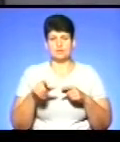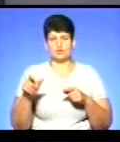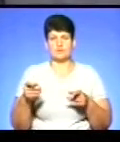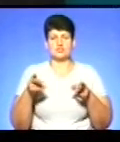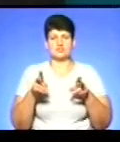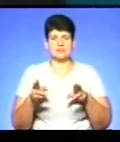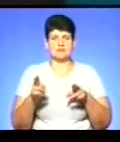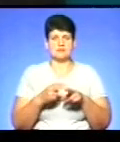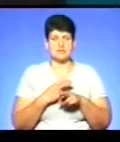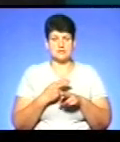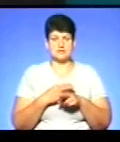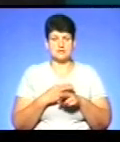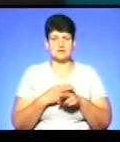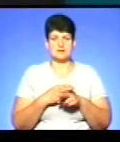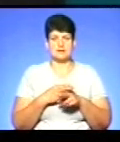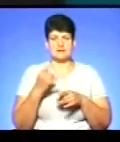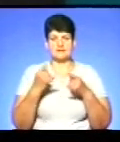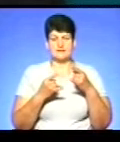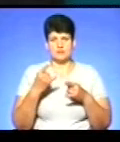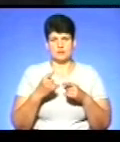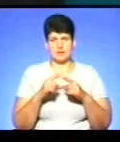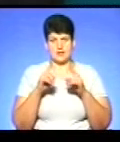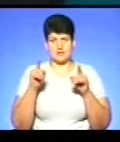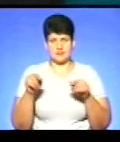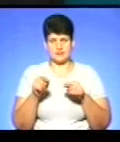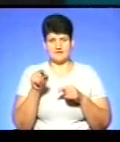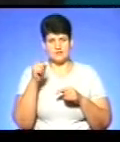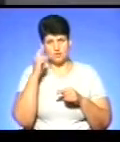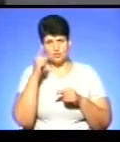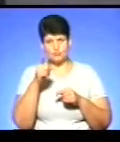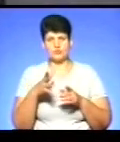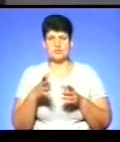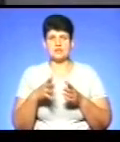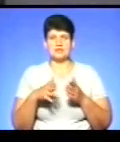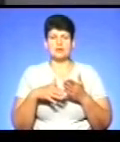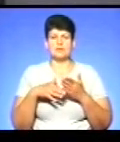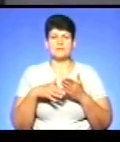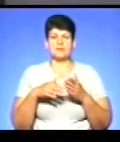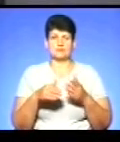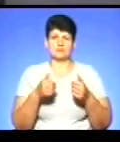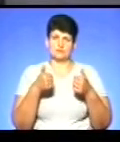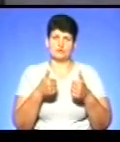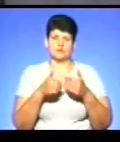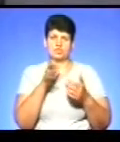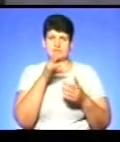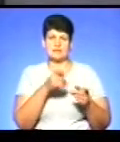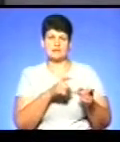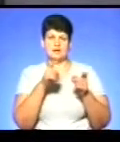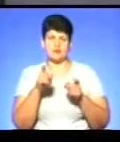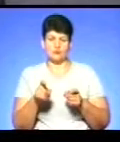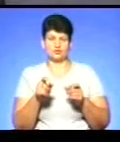телевізійної картинки. На вашу думку, чи сприятливий все-таки наразі час для переходу на цифровий формат,